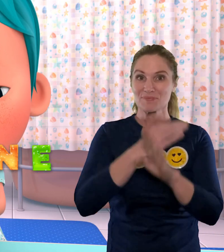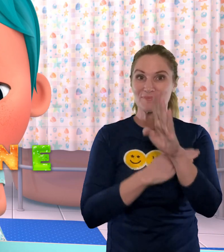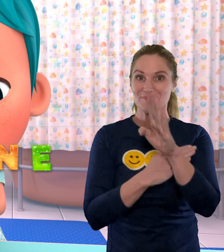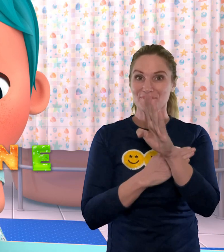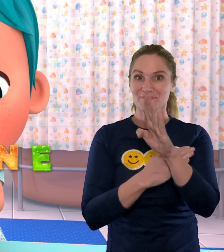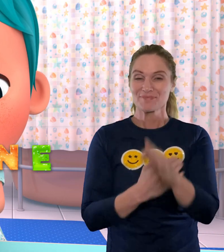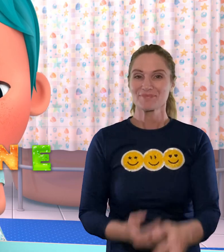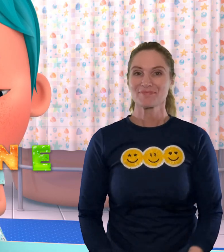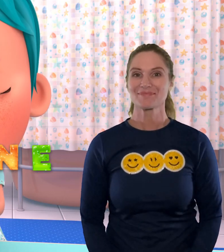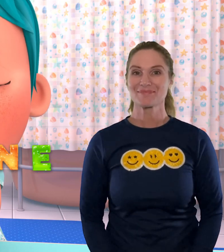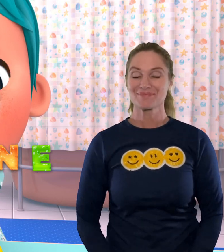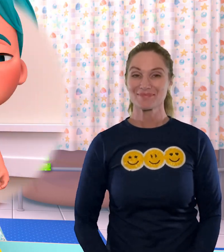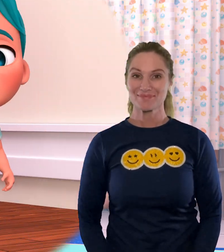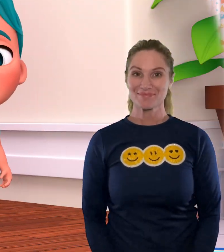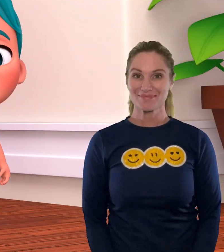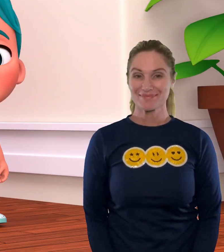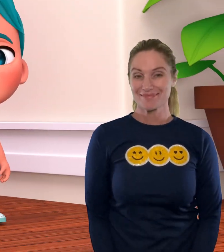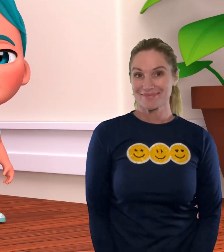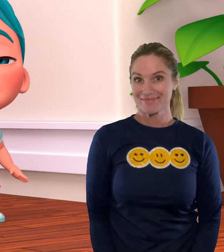Wasch deine Hände